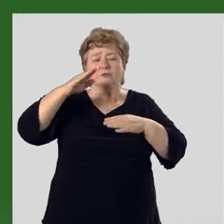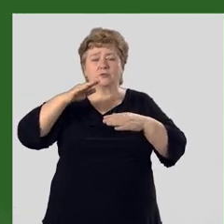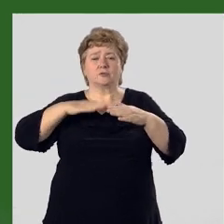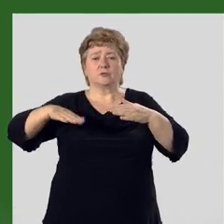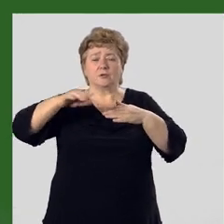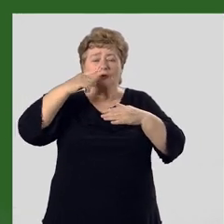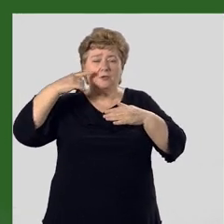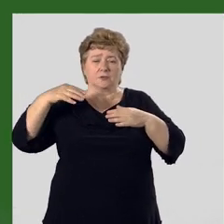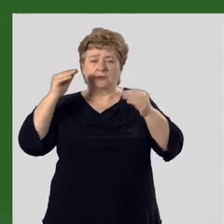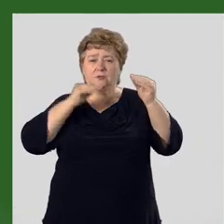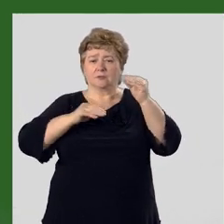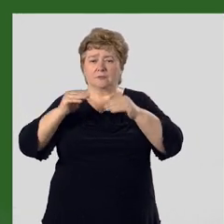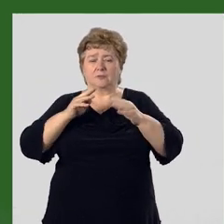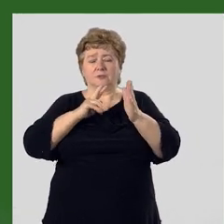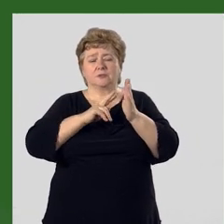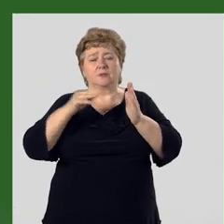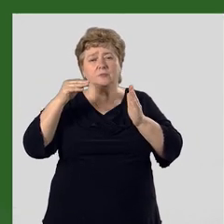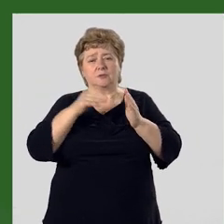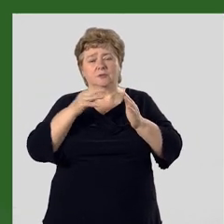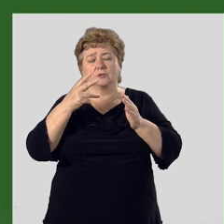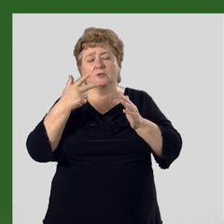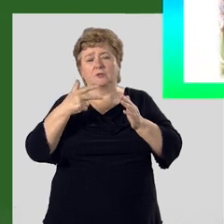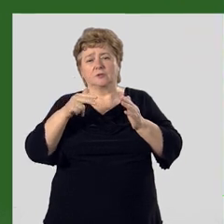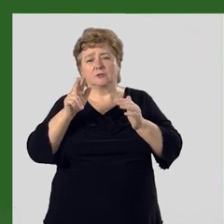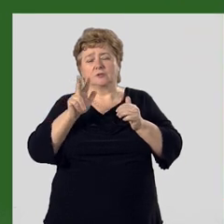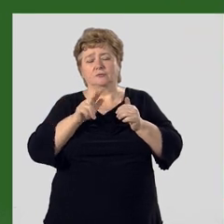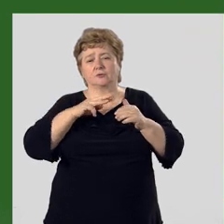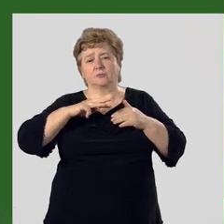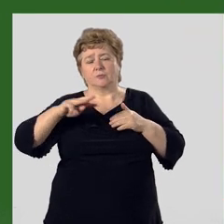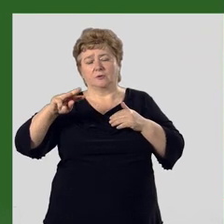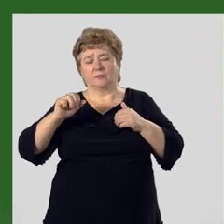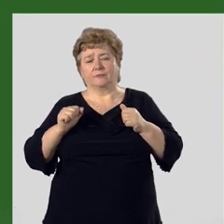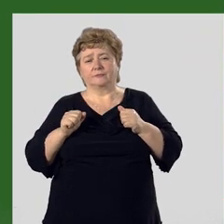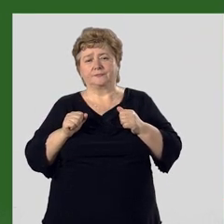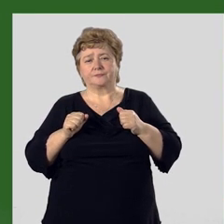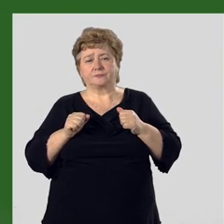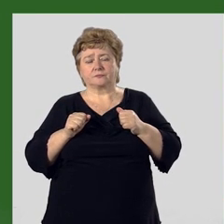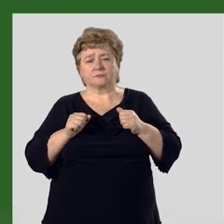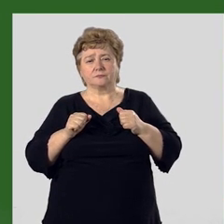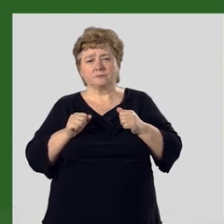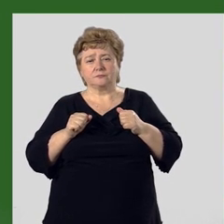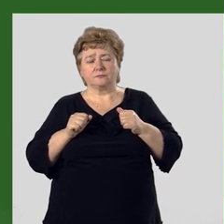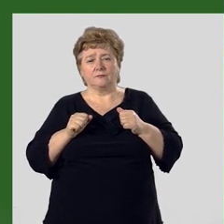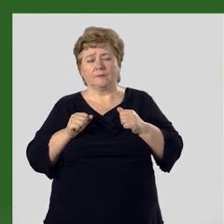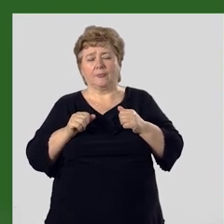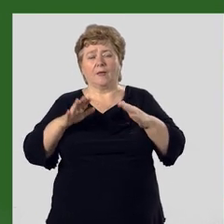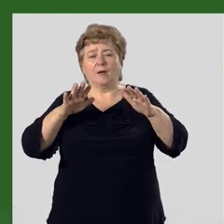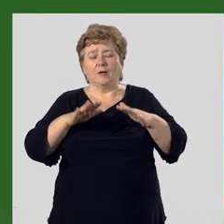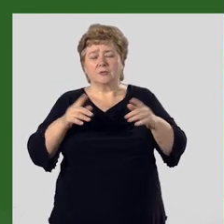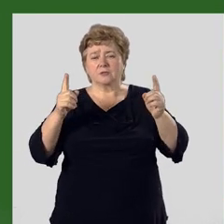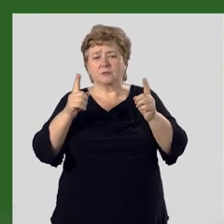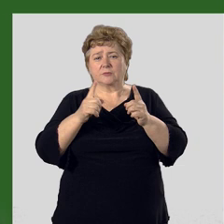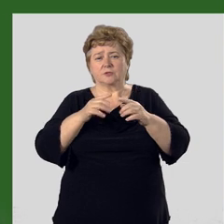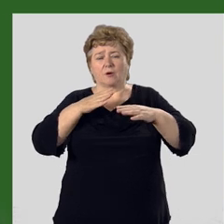Кыргызстана составляет 7038 метров. В местах